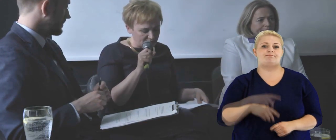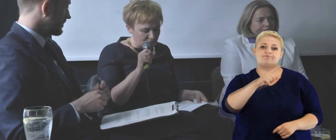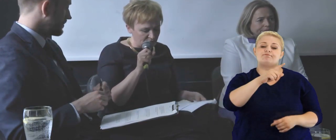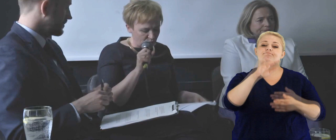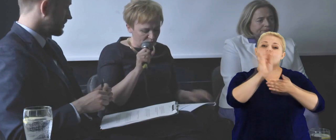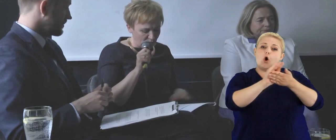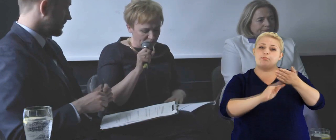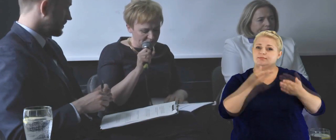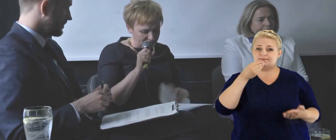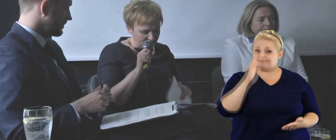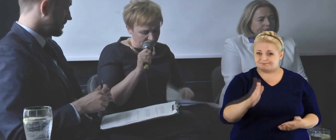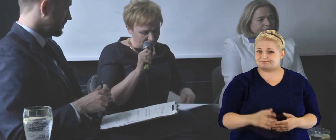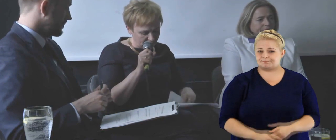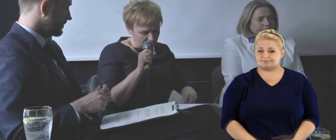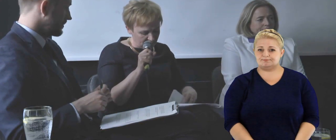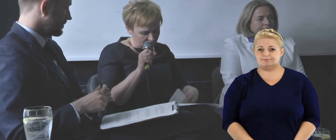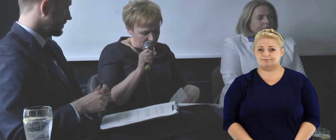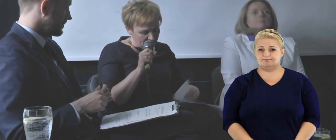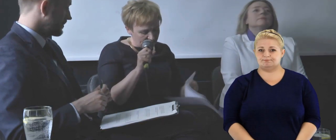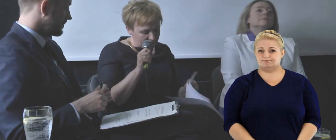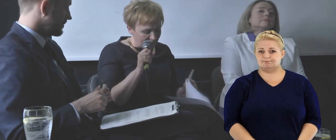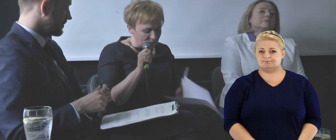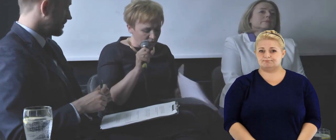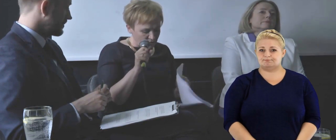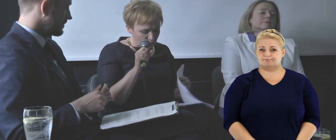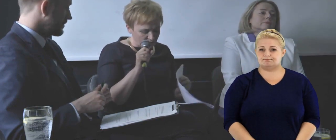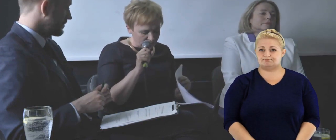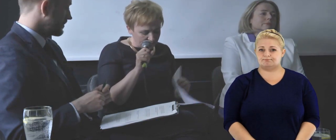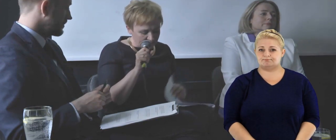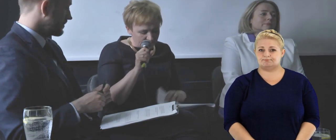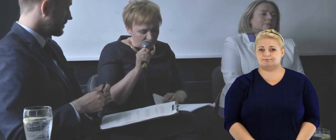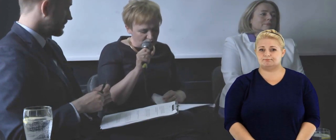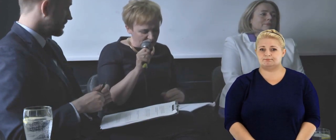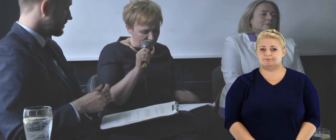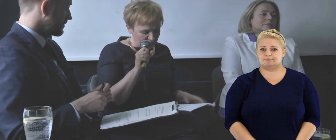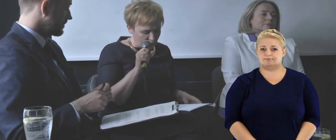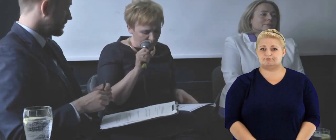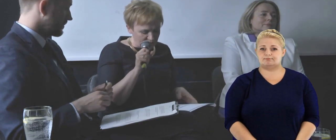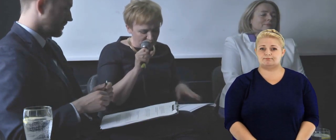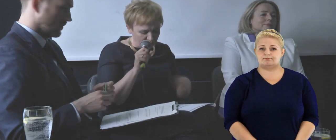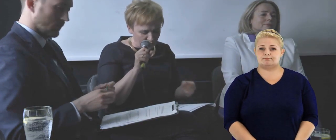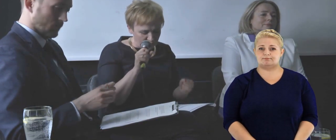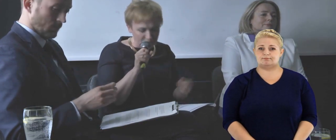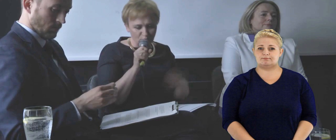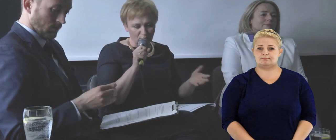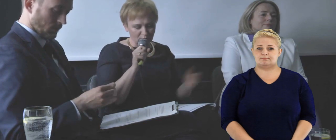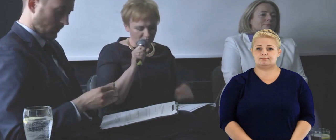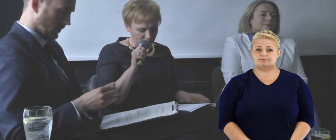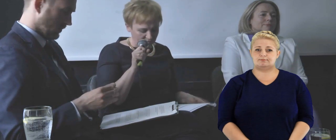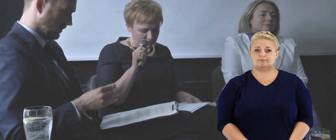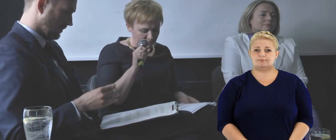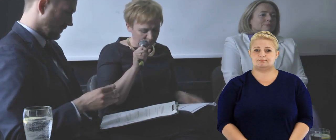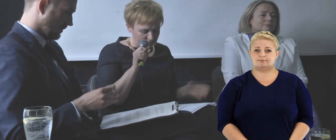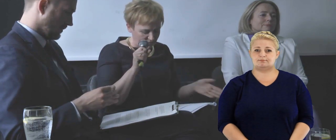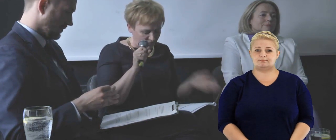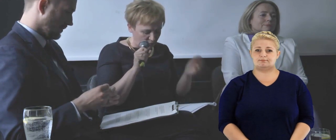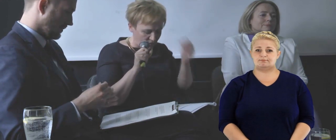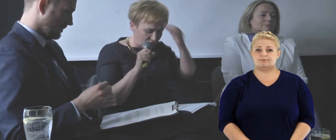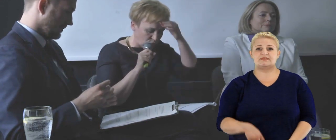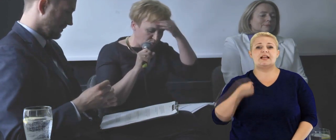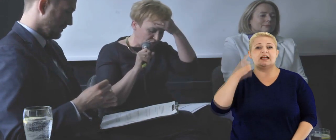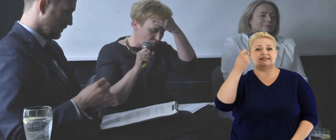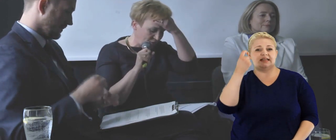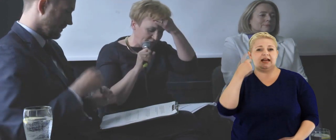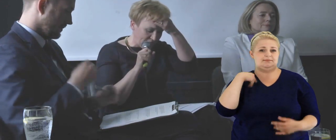System decyzyjny w Unii Europejskiej i chciałam tylko zwrócić, znaczy nie będzie tutaj przedmiotem opisu, bo za